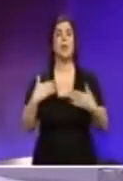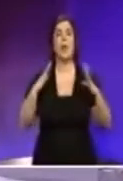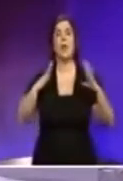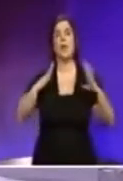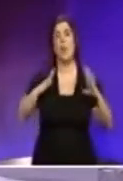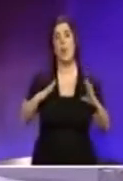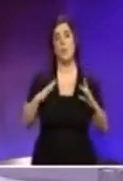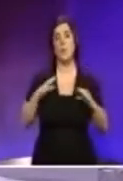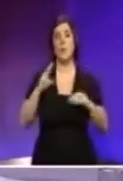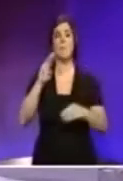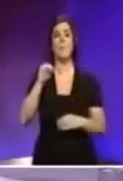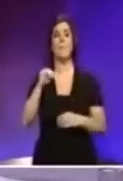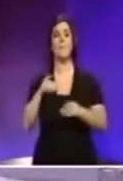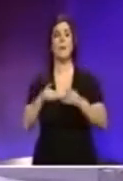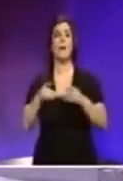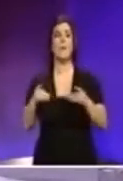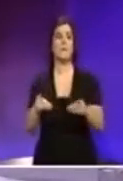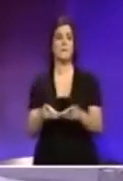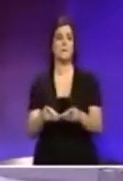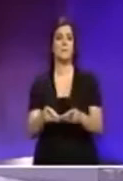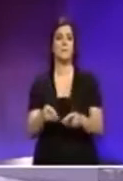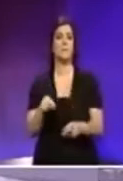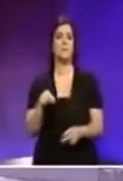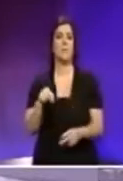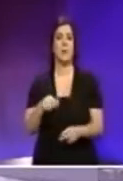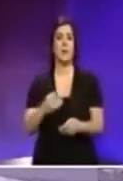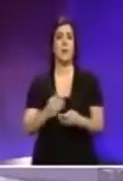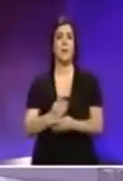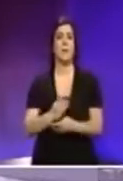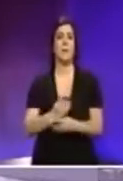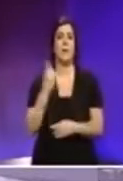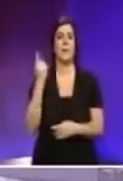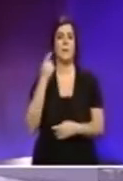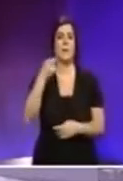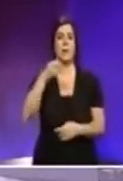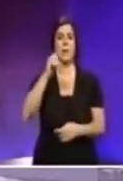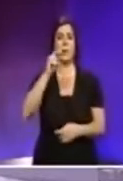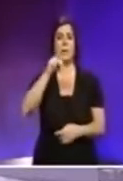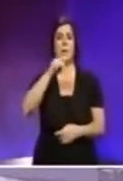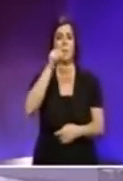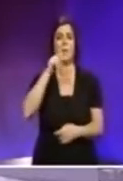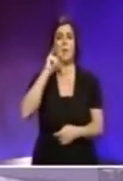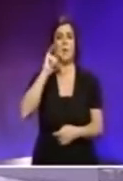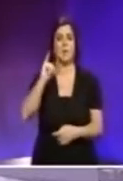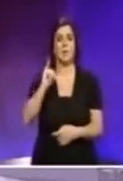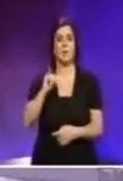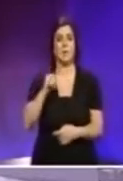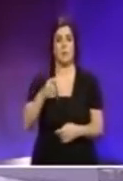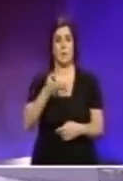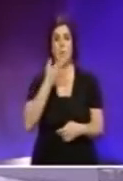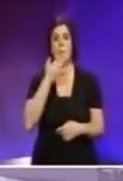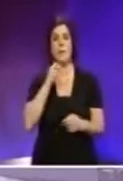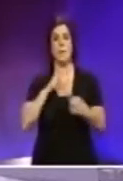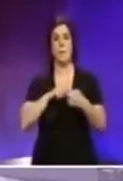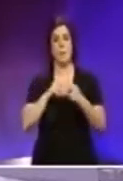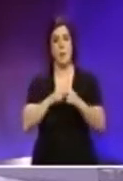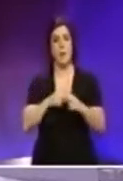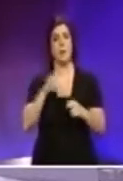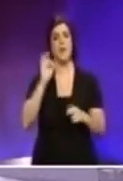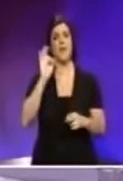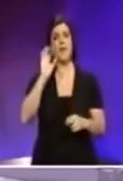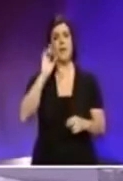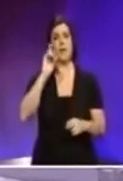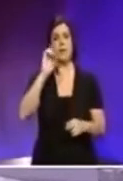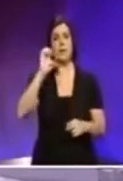parlamentari. Bħix inkunu fer bħdija il-prim-ministru għanzi metta kello il-problemi ma' Franco De Bono metta kello il